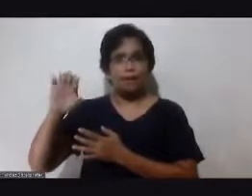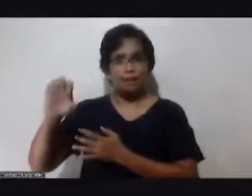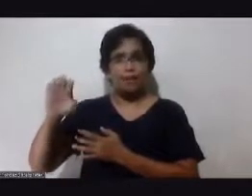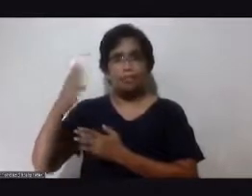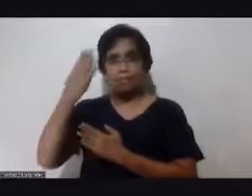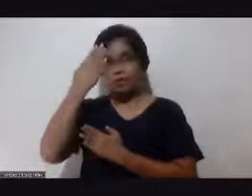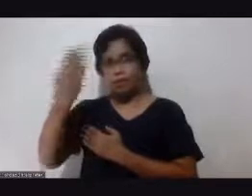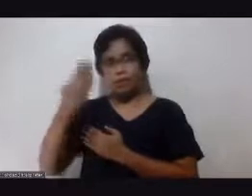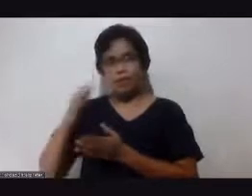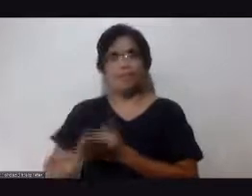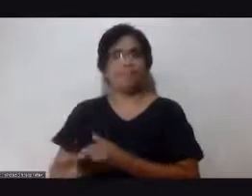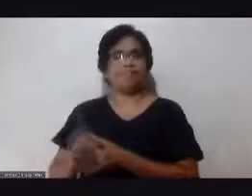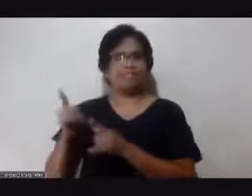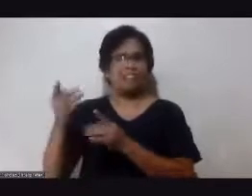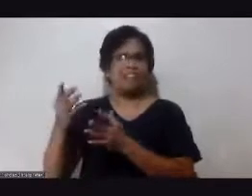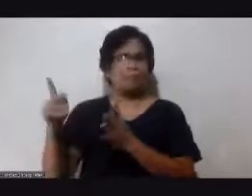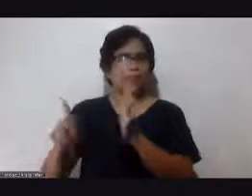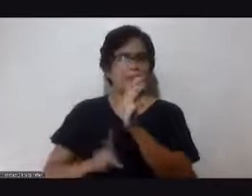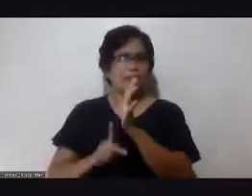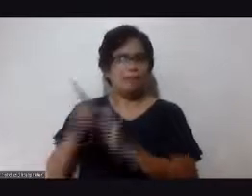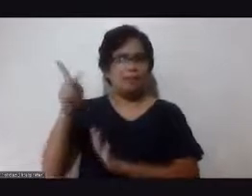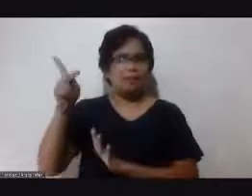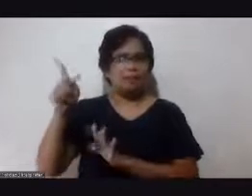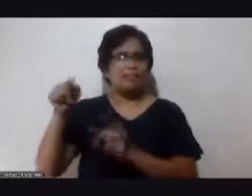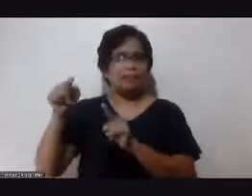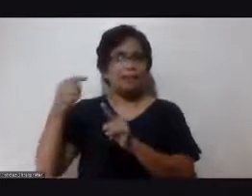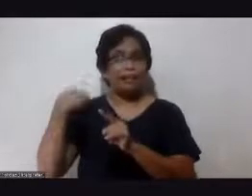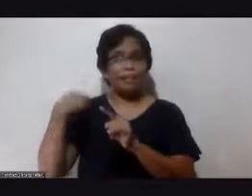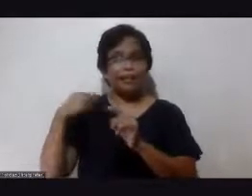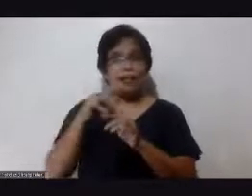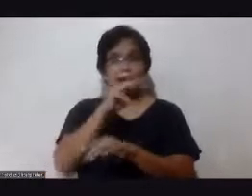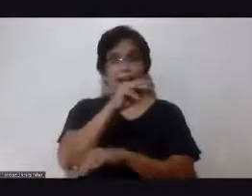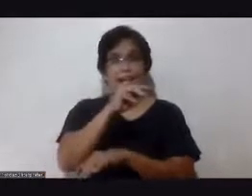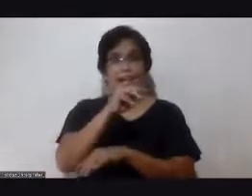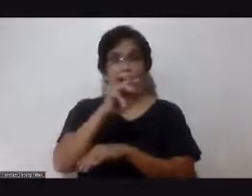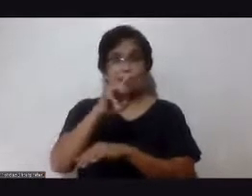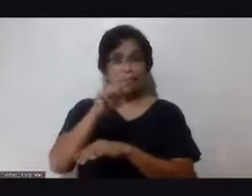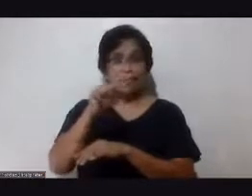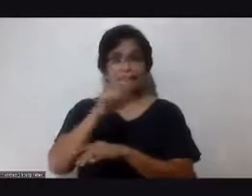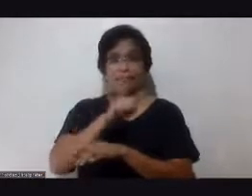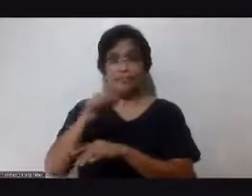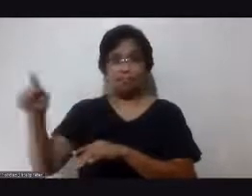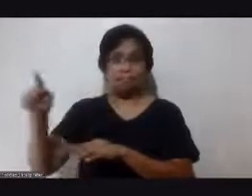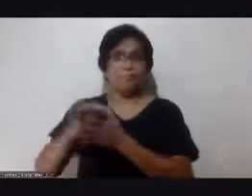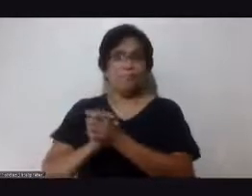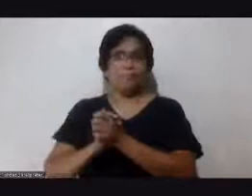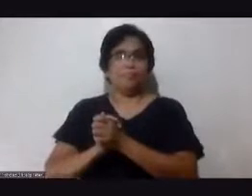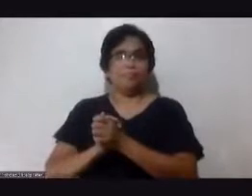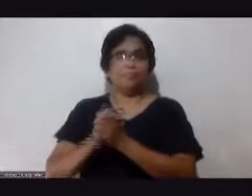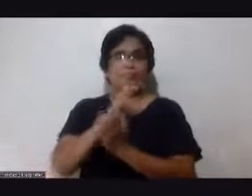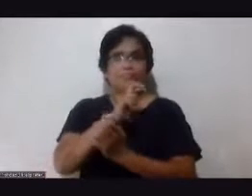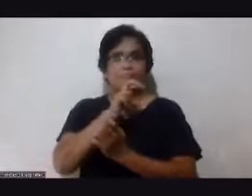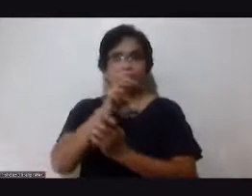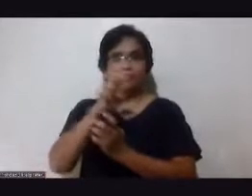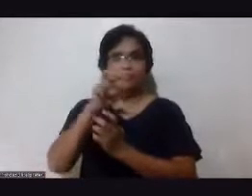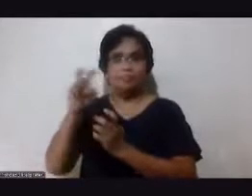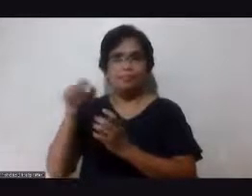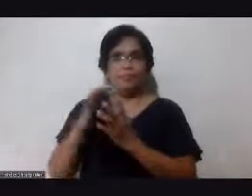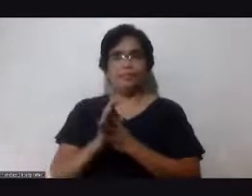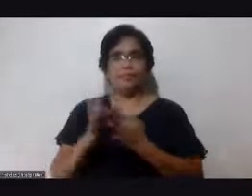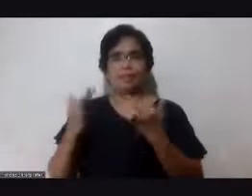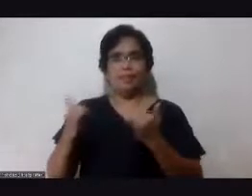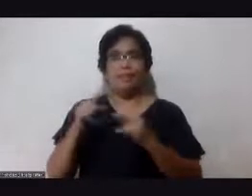MRT 7 mula Quezon City tatawid ka lang ng bridge mula ka na sabi 124